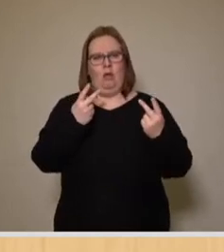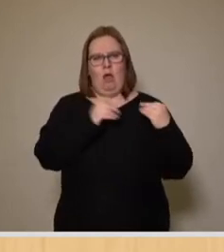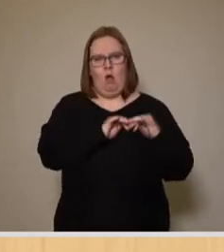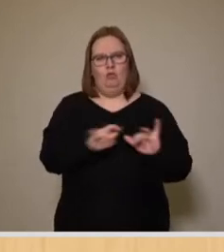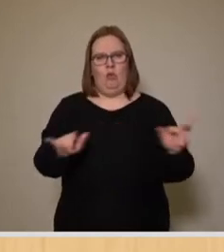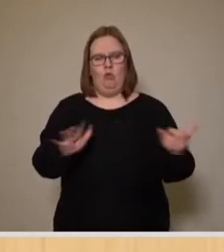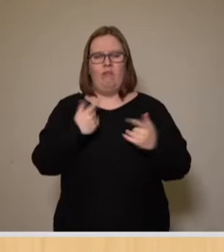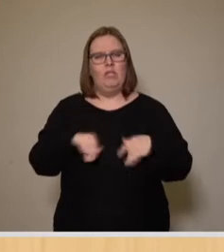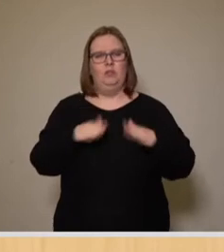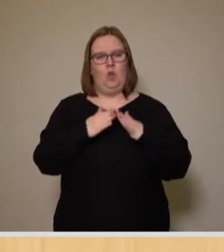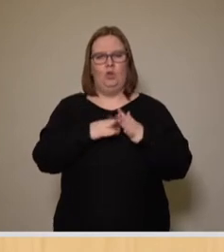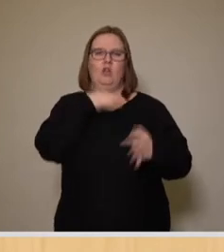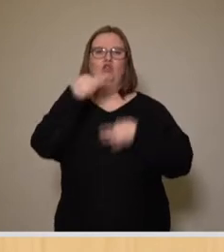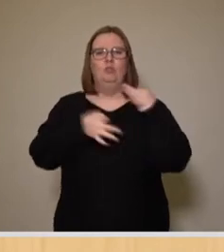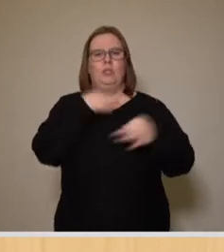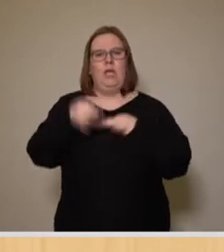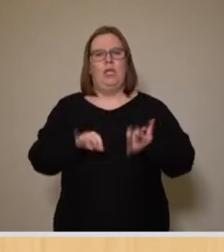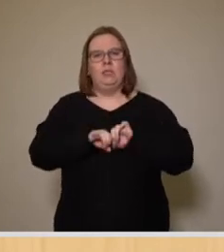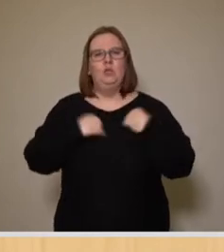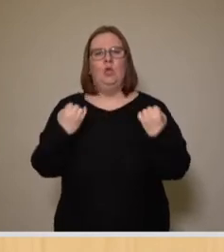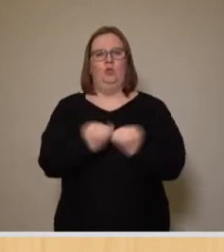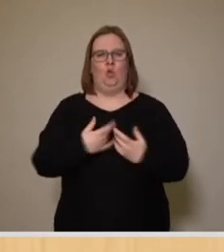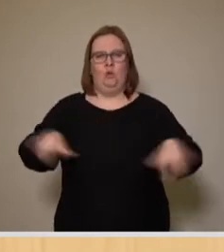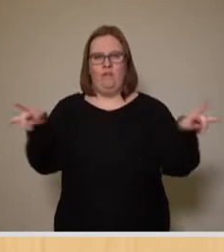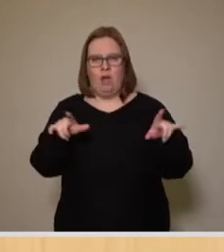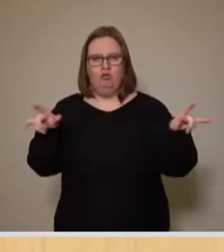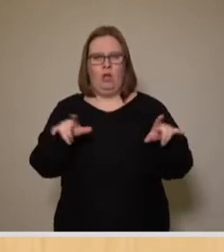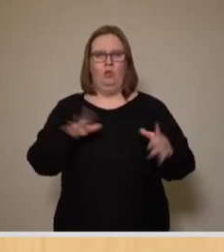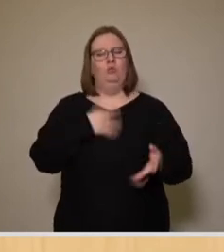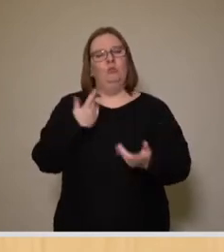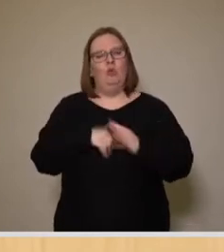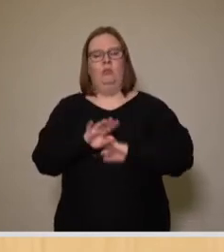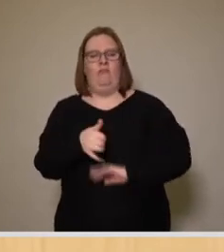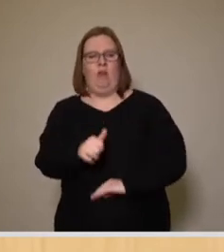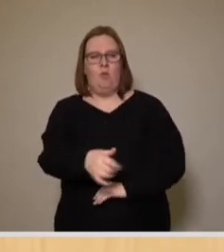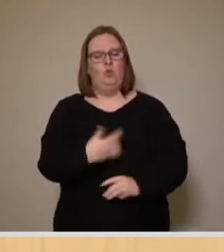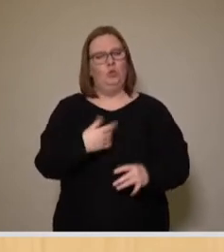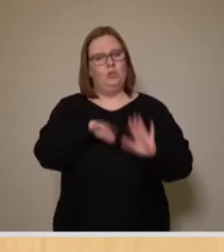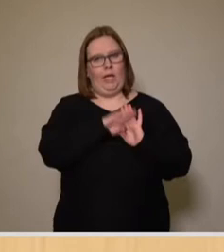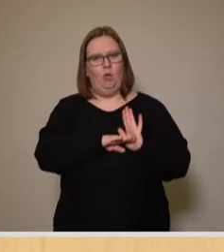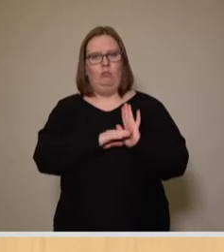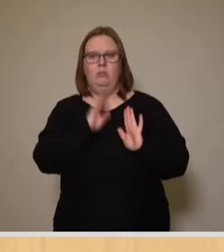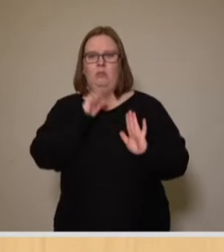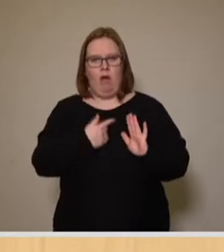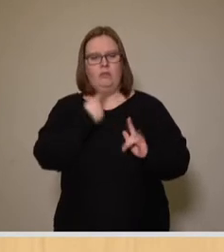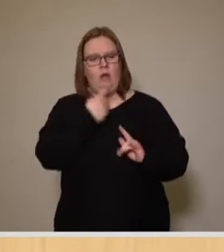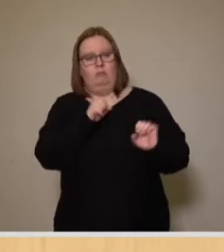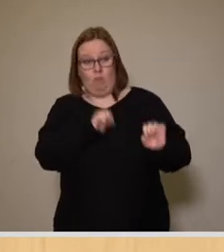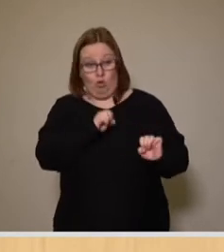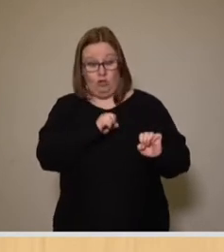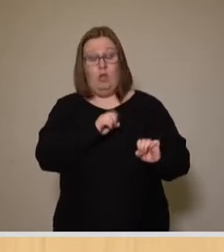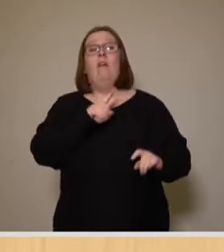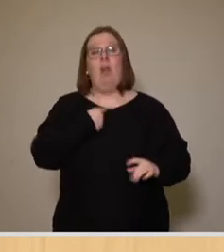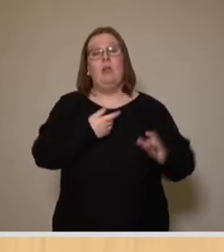Sonntags aufgrund einer besonderen Anlassveranstaltung durch eine Vermutungsregelung erleichtert. Greift sie ein,